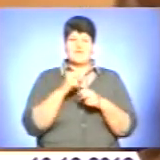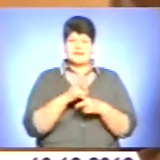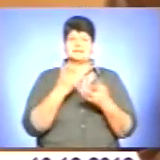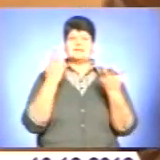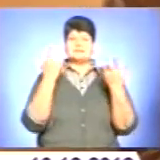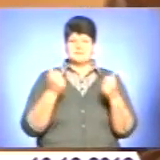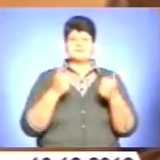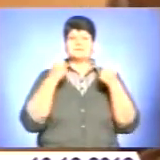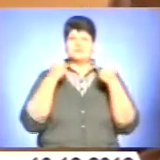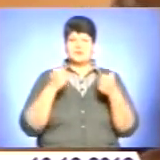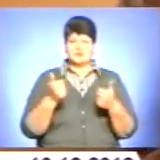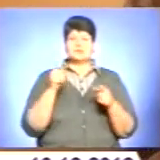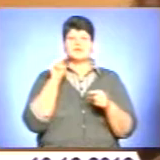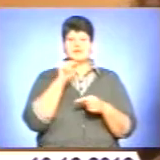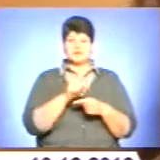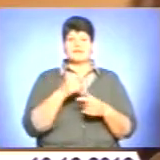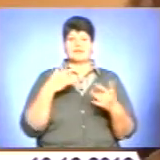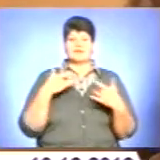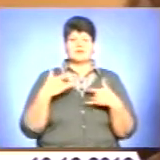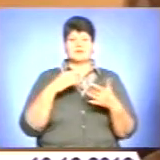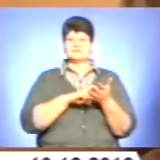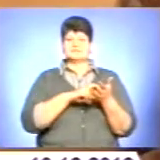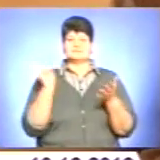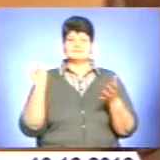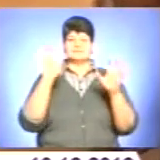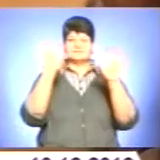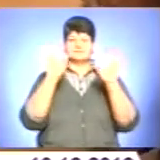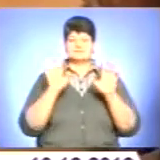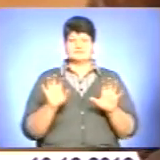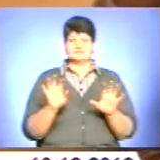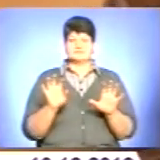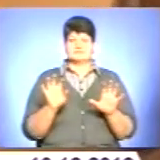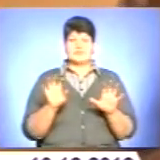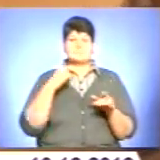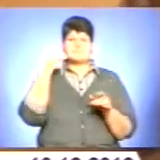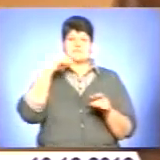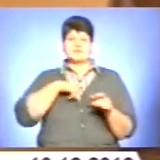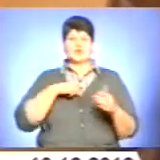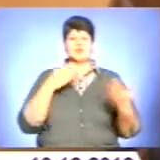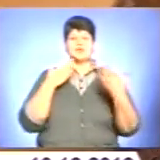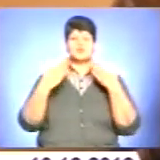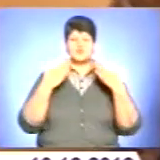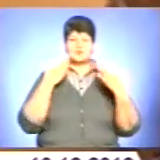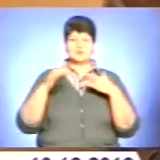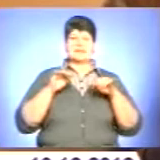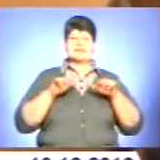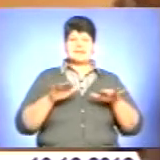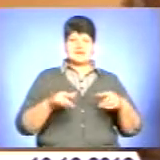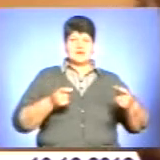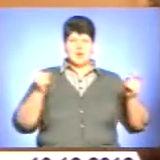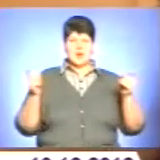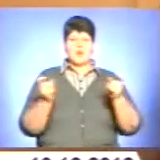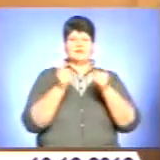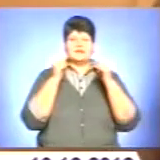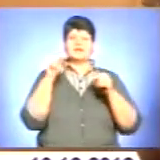коли ніхто на театрі не виключав таких законів, таких психології стосунків, дій, конфлікту, того,